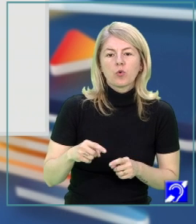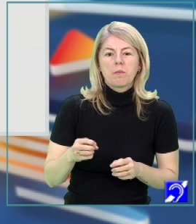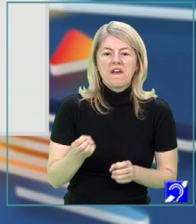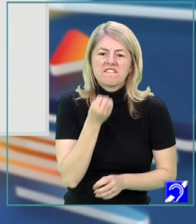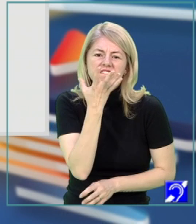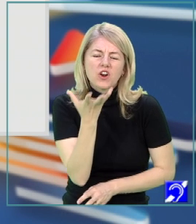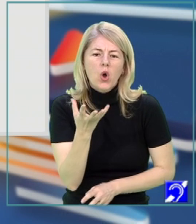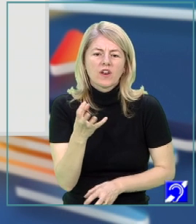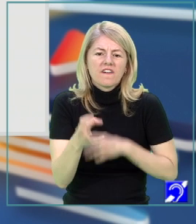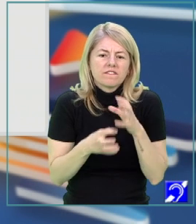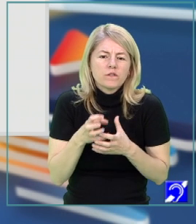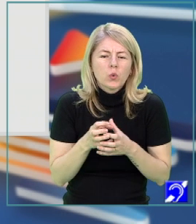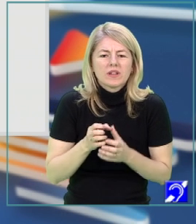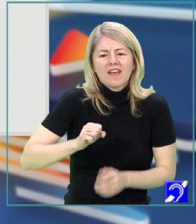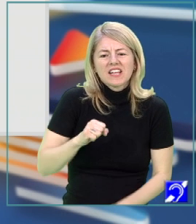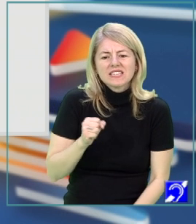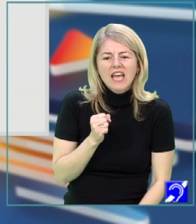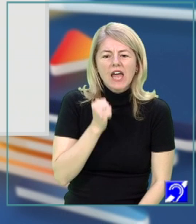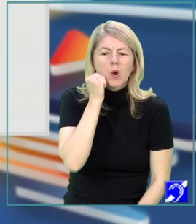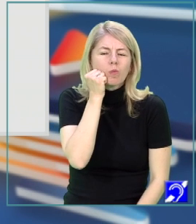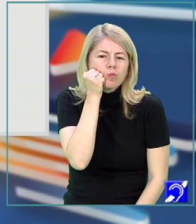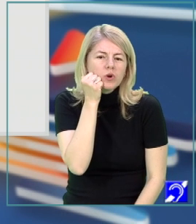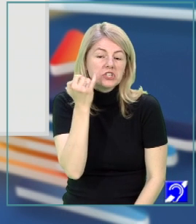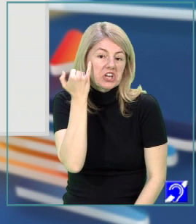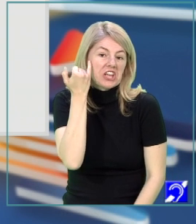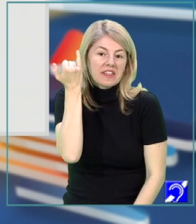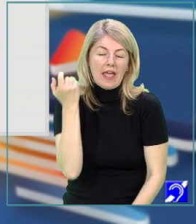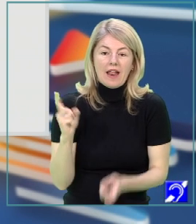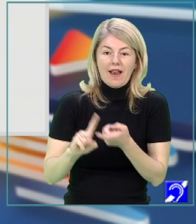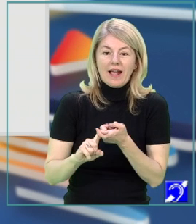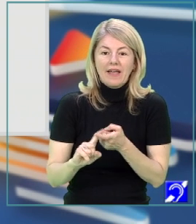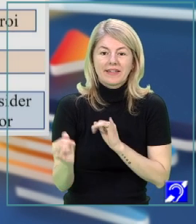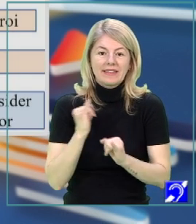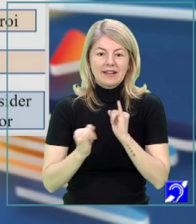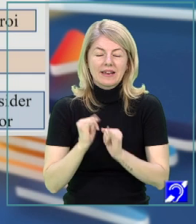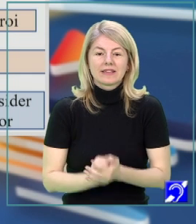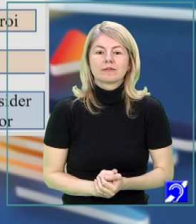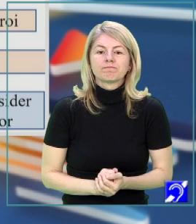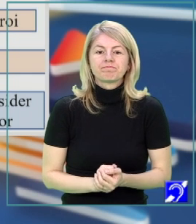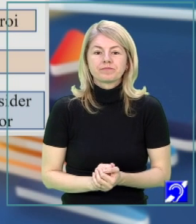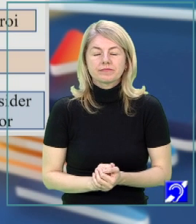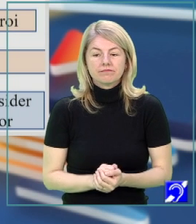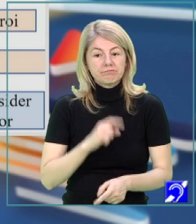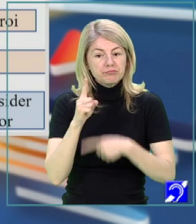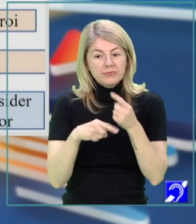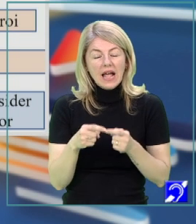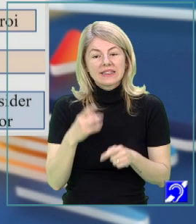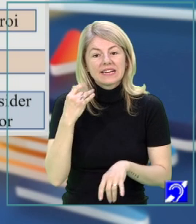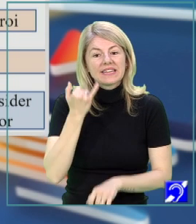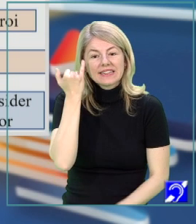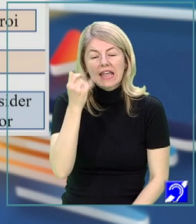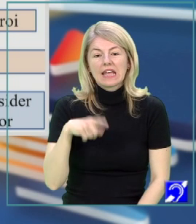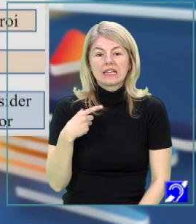țară și la bunici. Deci, acestea sunt câteva idei pe care le puteți nota. O altă variantă